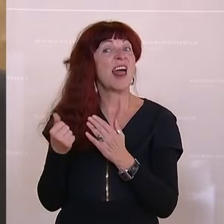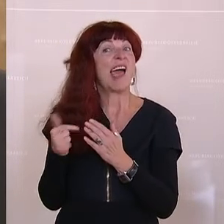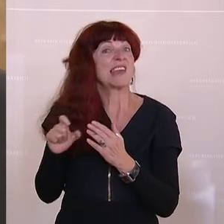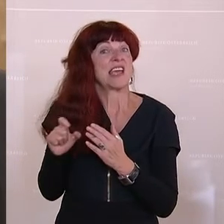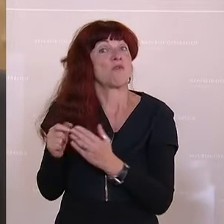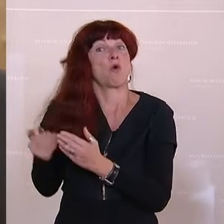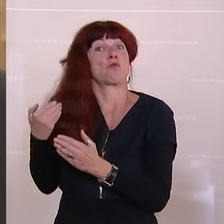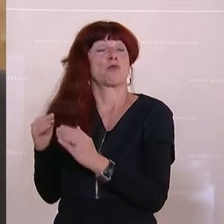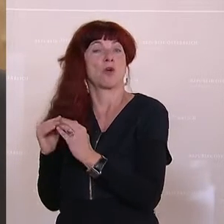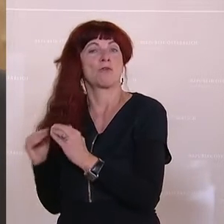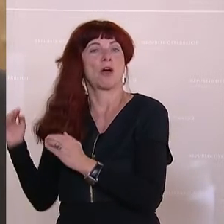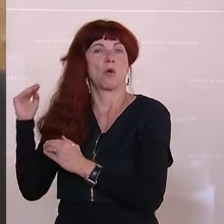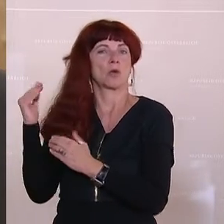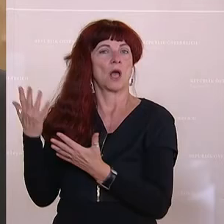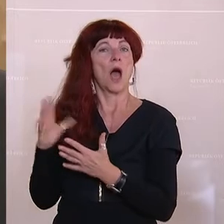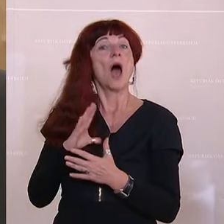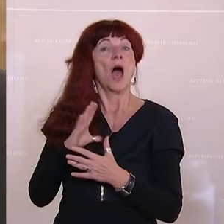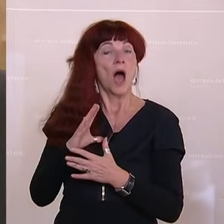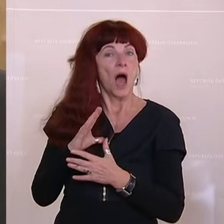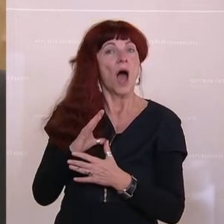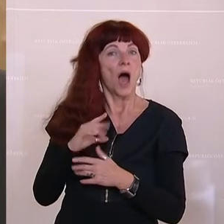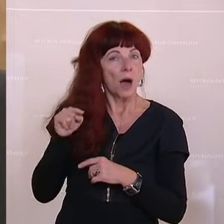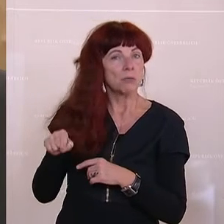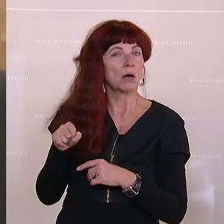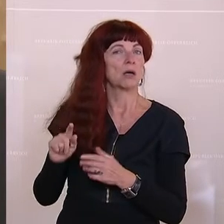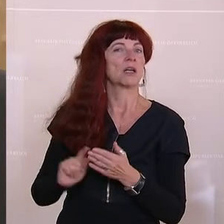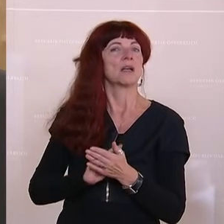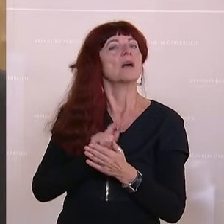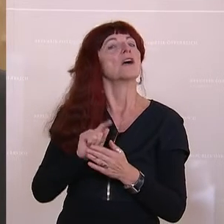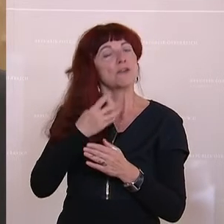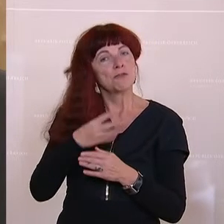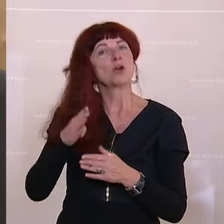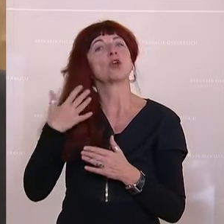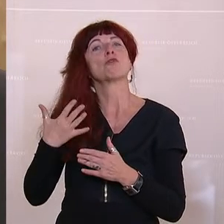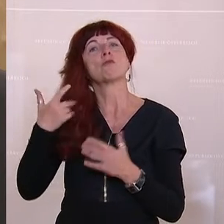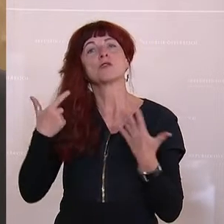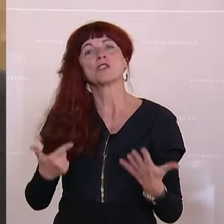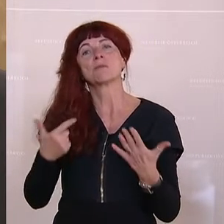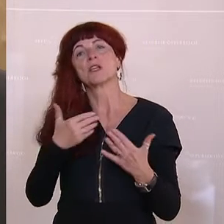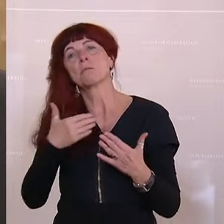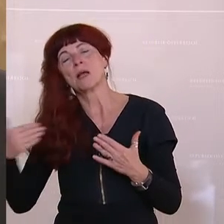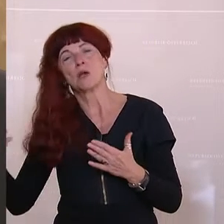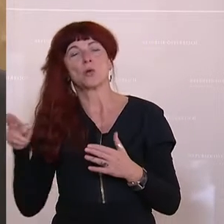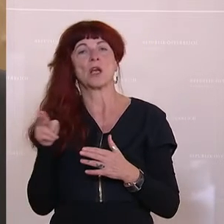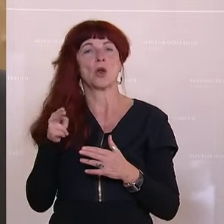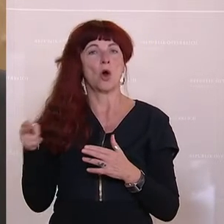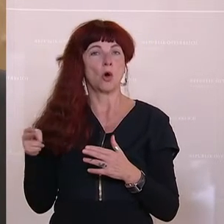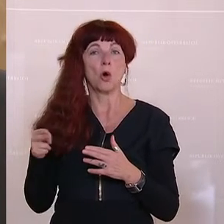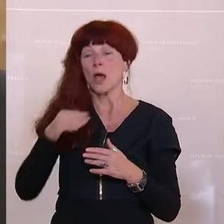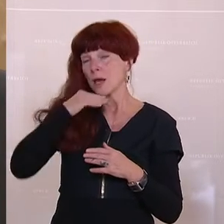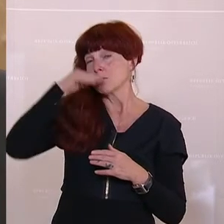Aber der Stand war bis ab diesem Zeitpunkt 475 Millionen Euro. Wir haben den Sommer über